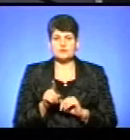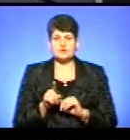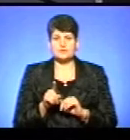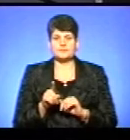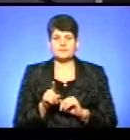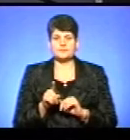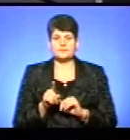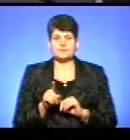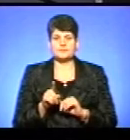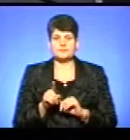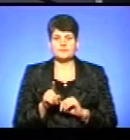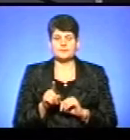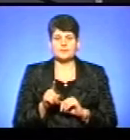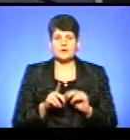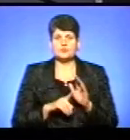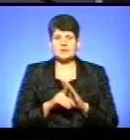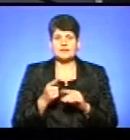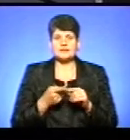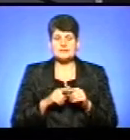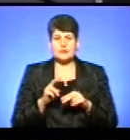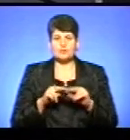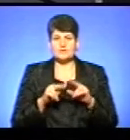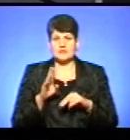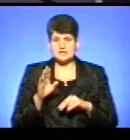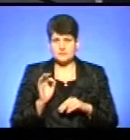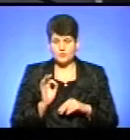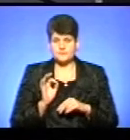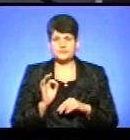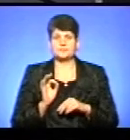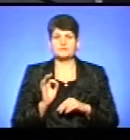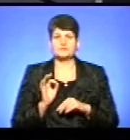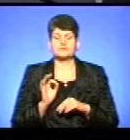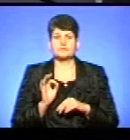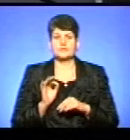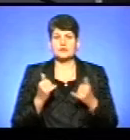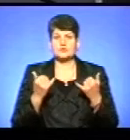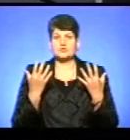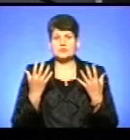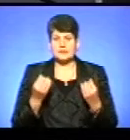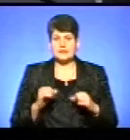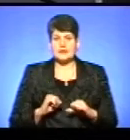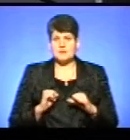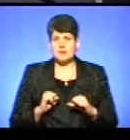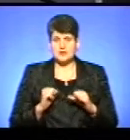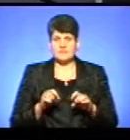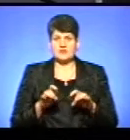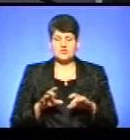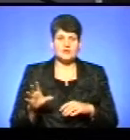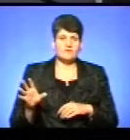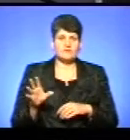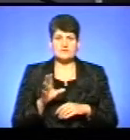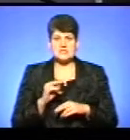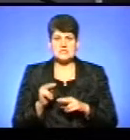це будівництво. І на сьогоднішній день намагаємося вирішити всі